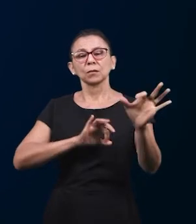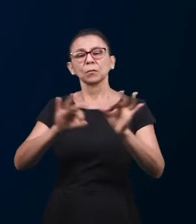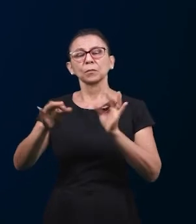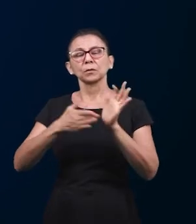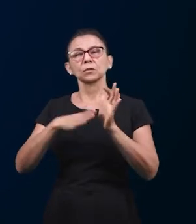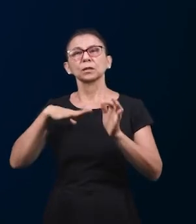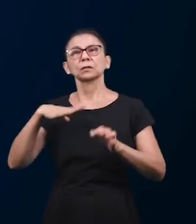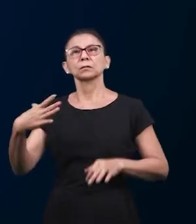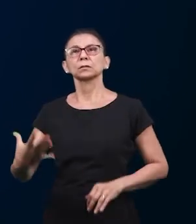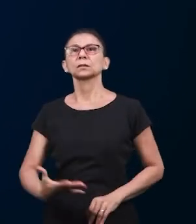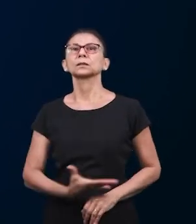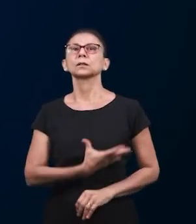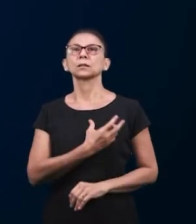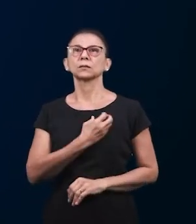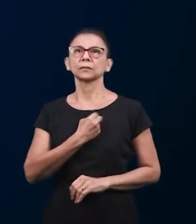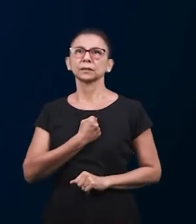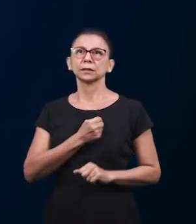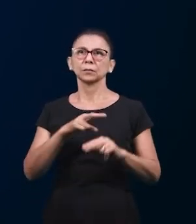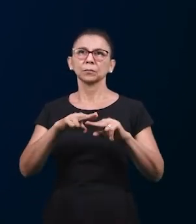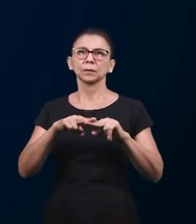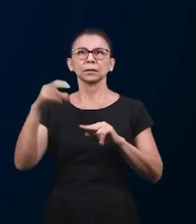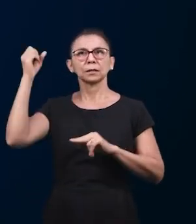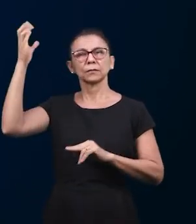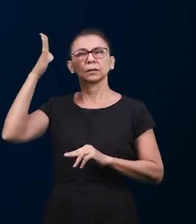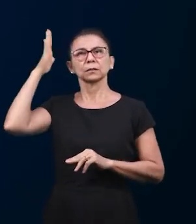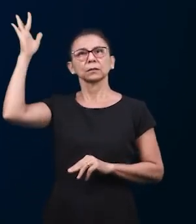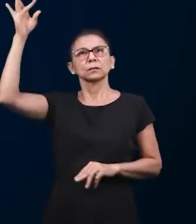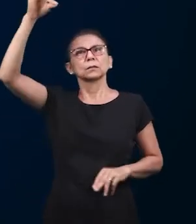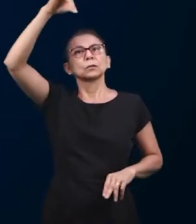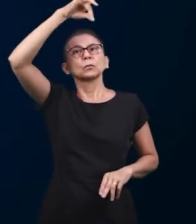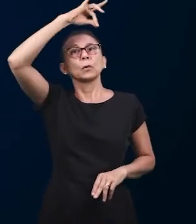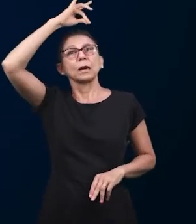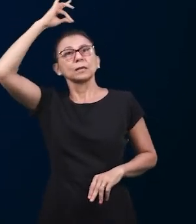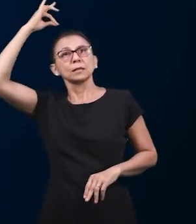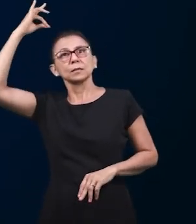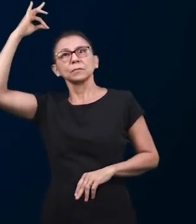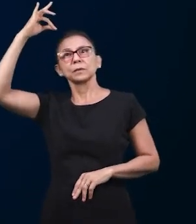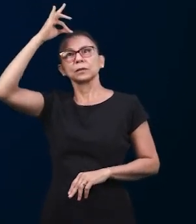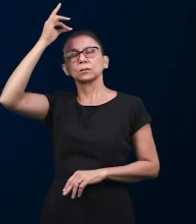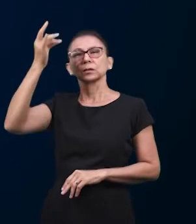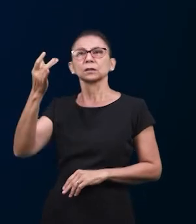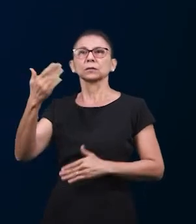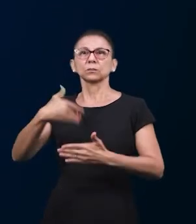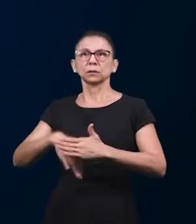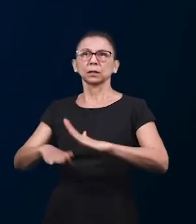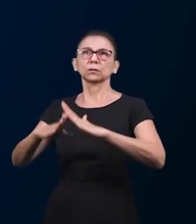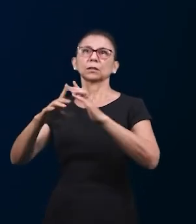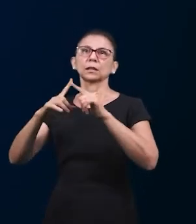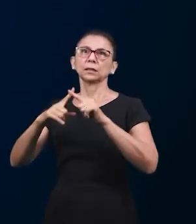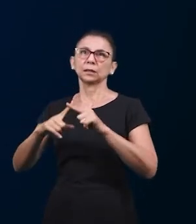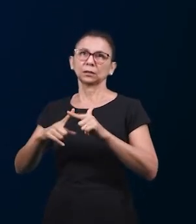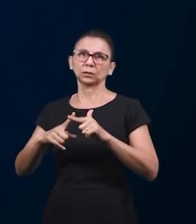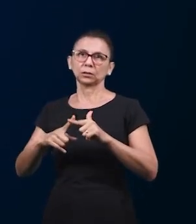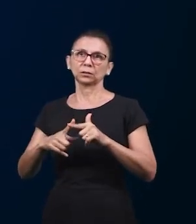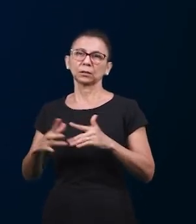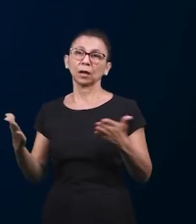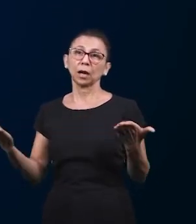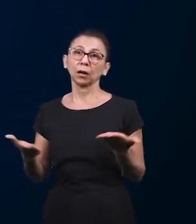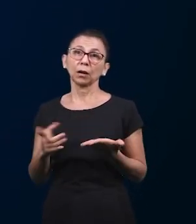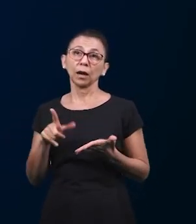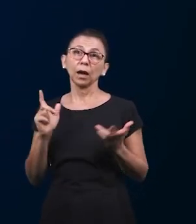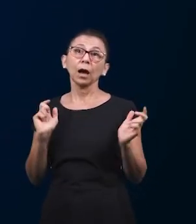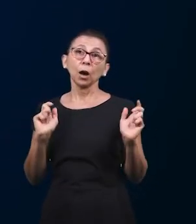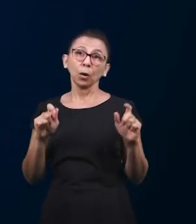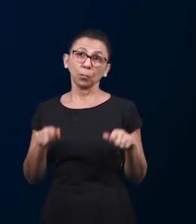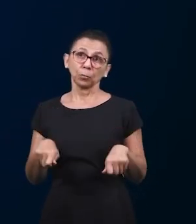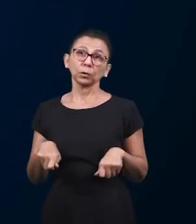Господь призывает нас через его проект спасения через откровение Духа Святого среди церкви и делать